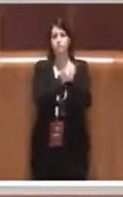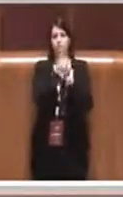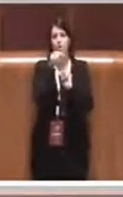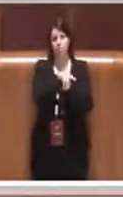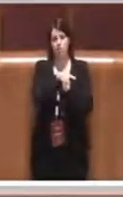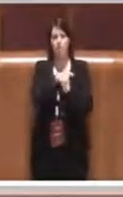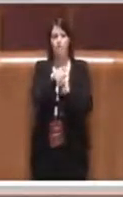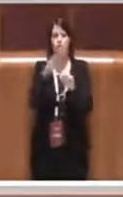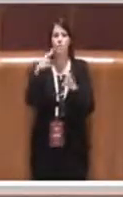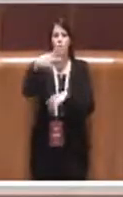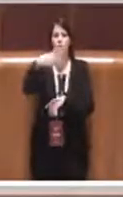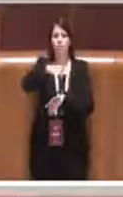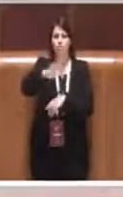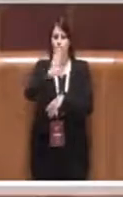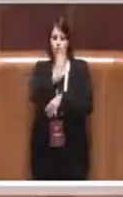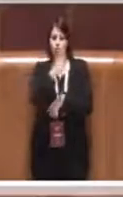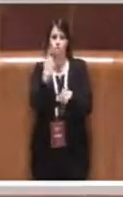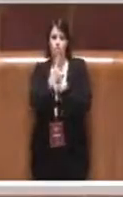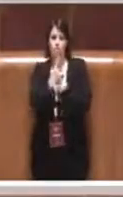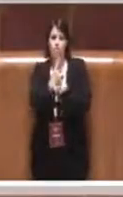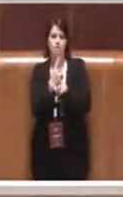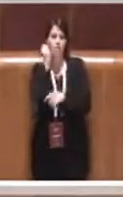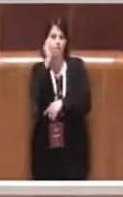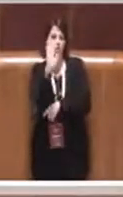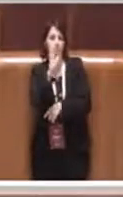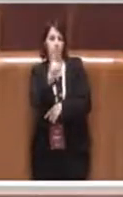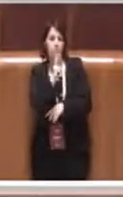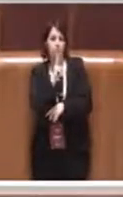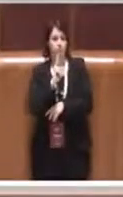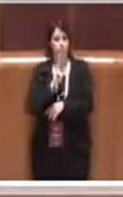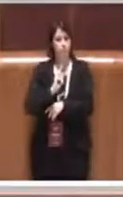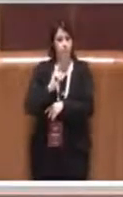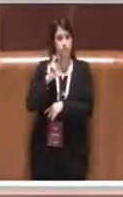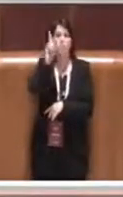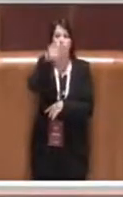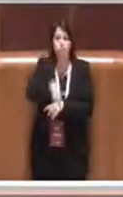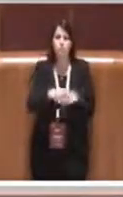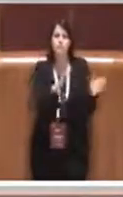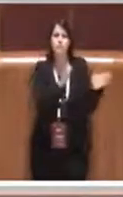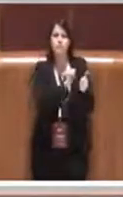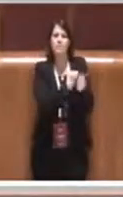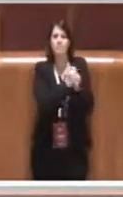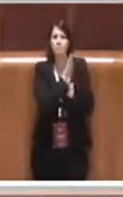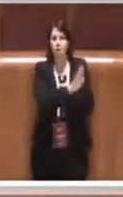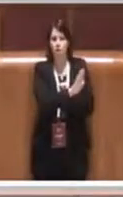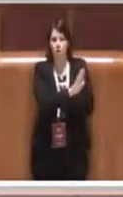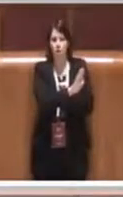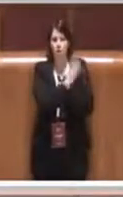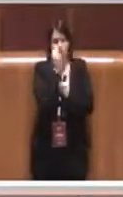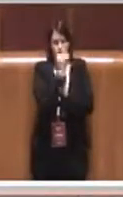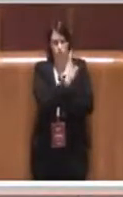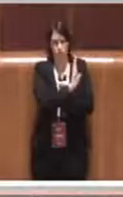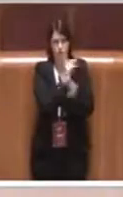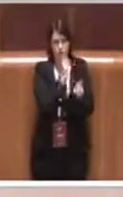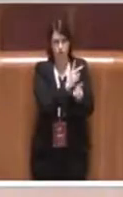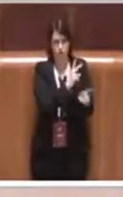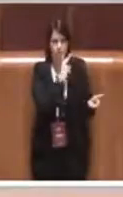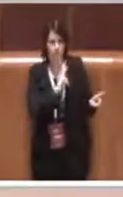municipio ma anche del parere del Dipartimento Sport ma anche del parere del Simu